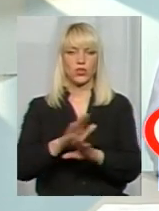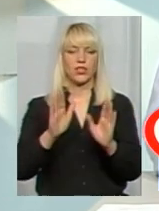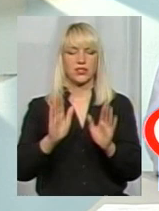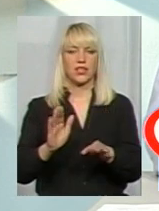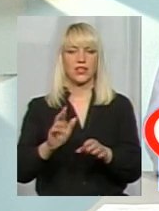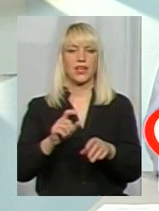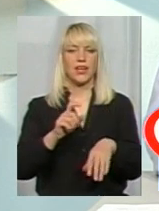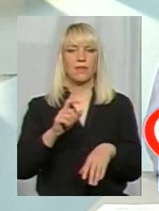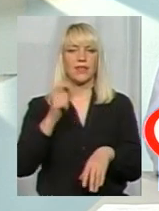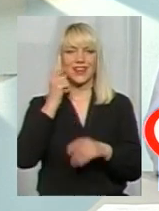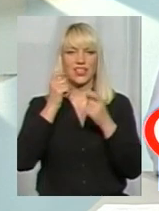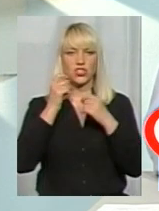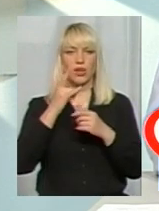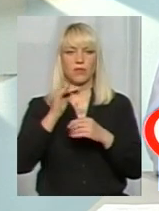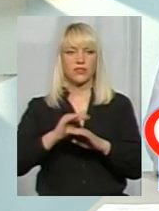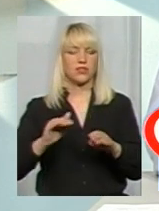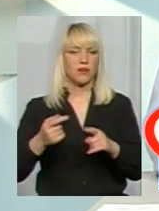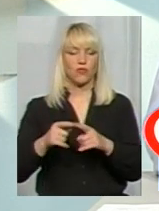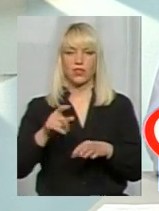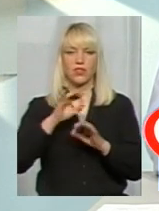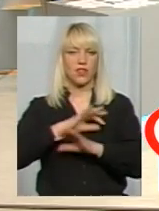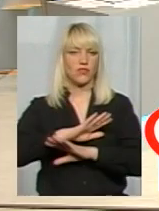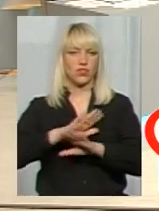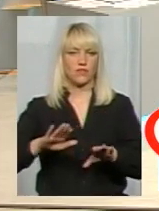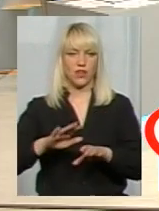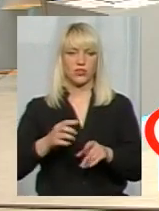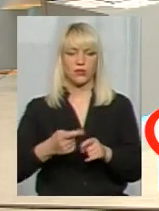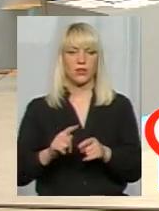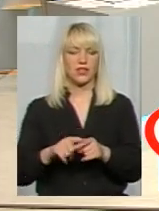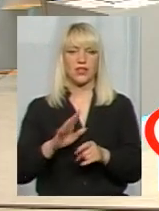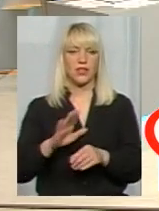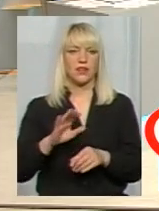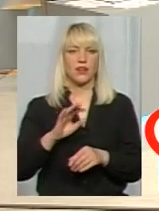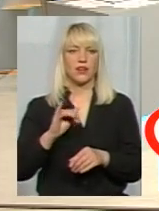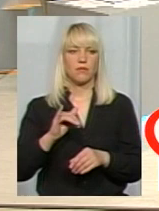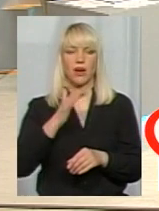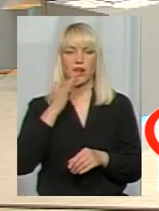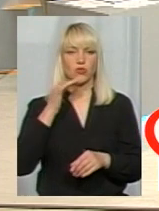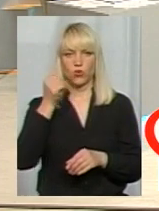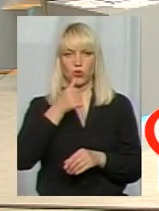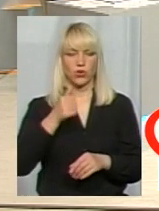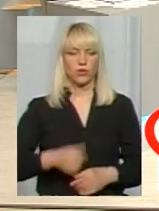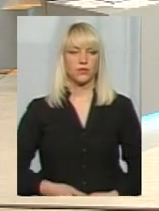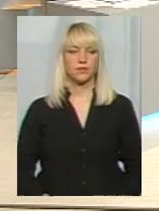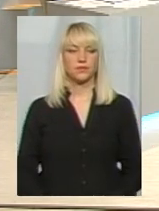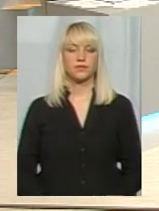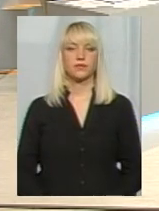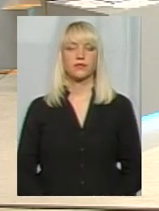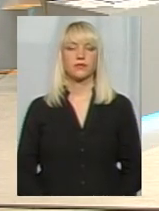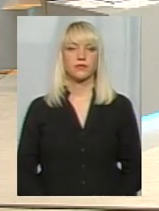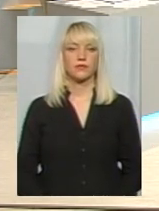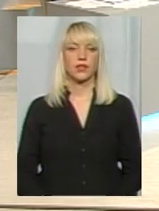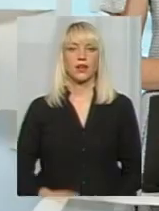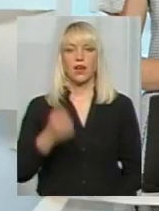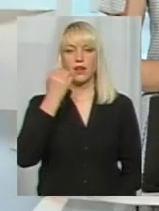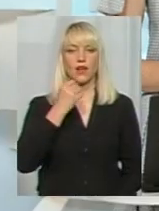і тим дітям, які перебувають. не вживаються в таборах хімічні методи. одобрюємо, і вони не вживаються вже багато-багато років. Я вам дякую за лаконічні відповіді,